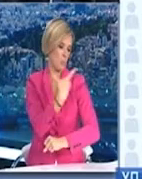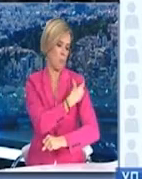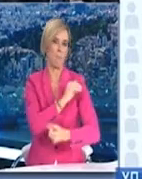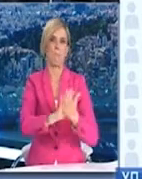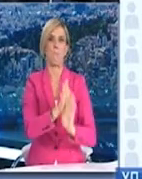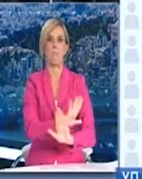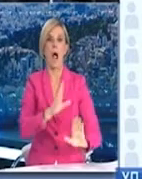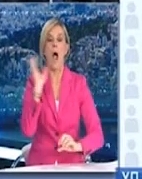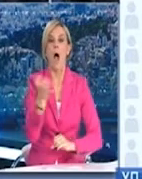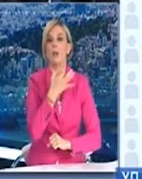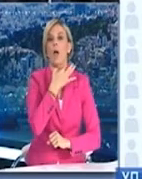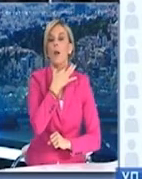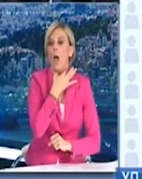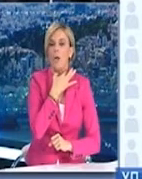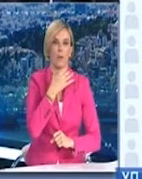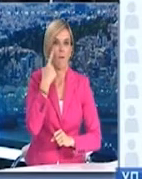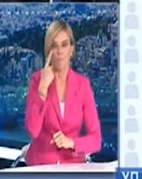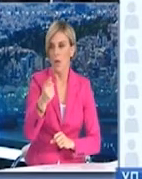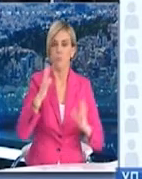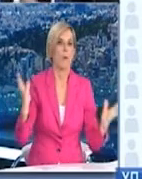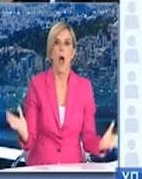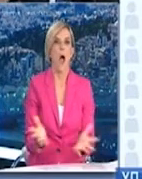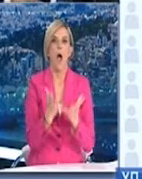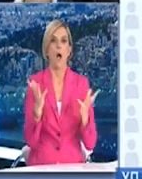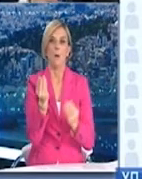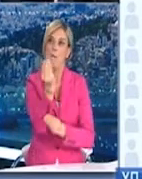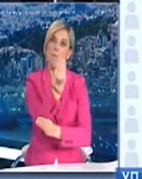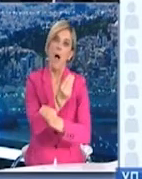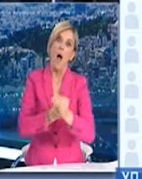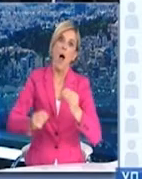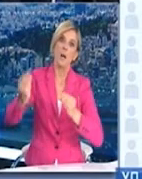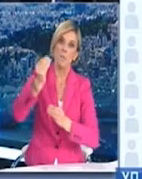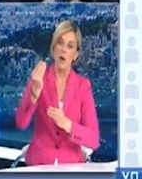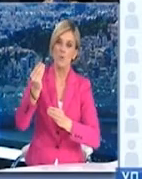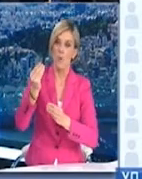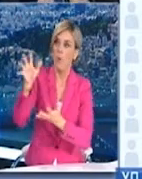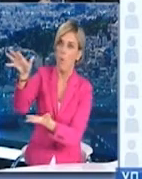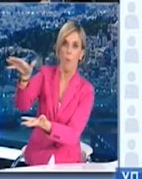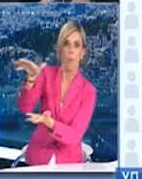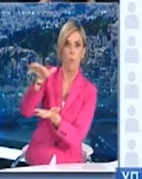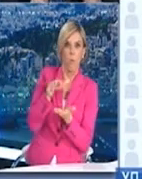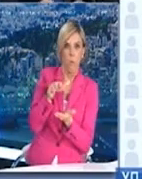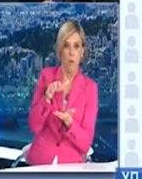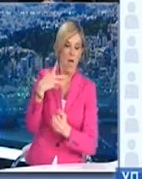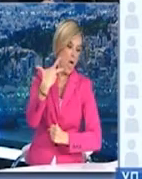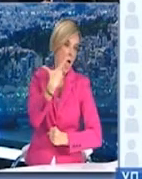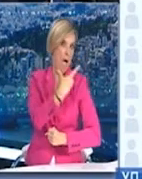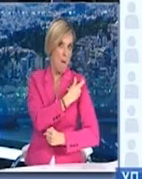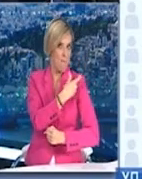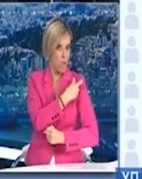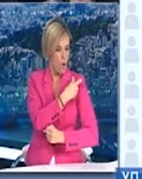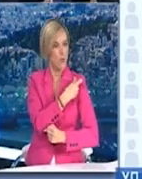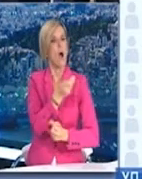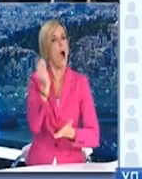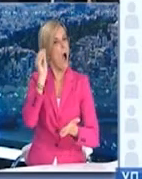και αν παραστεί αυτή η ανάγκη, δηλαδή αν έρθουν παραπάνω εμβόλια στη μονάδα του χρόνου εντός μηνός, θα